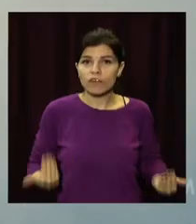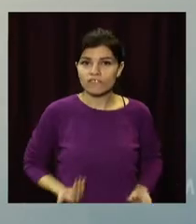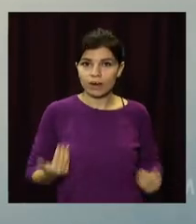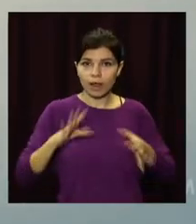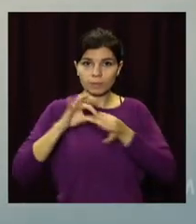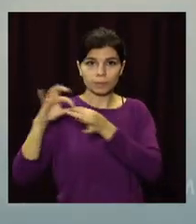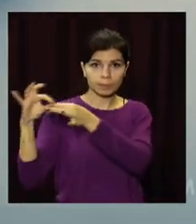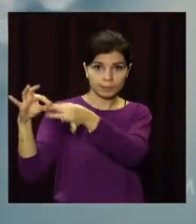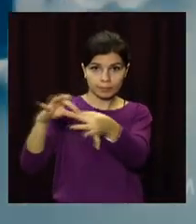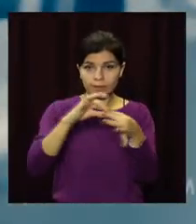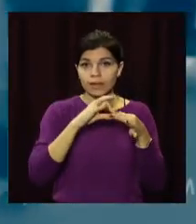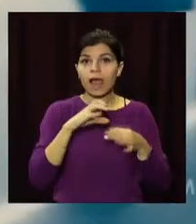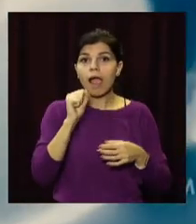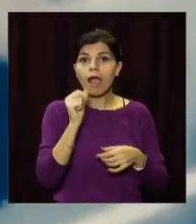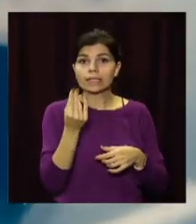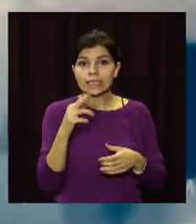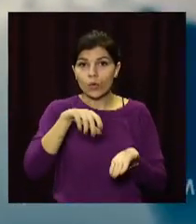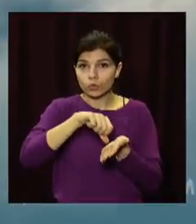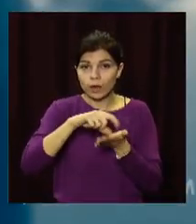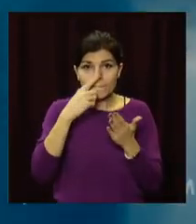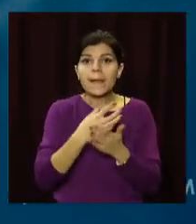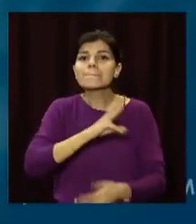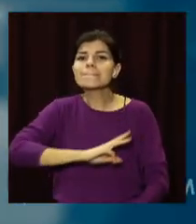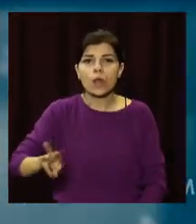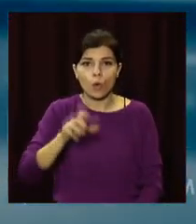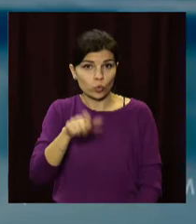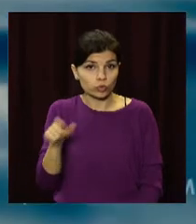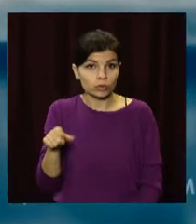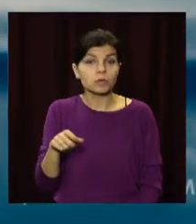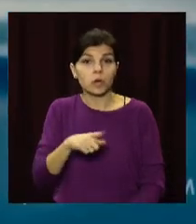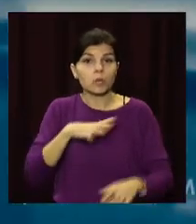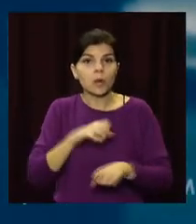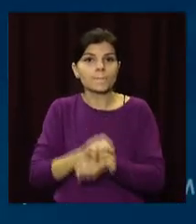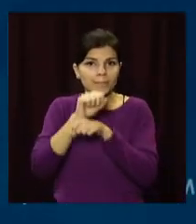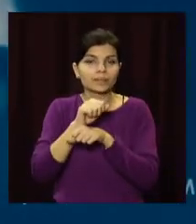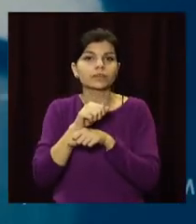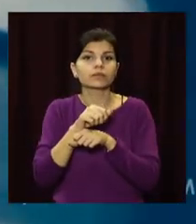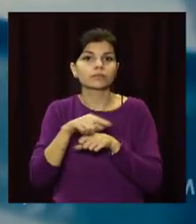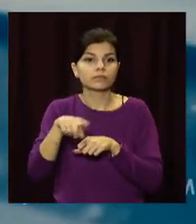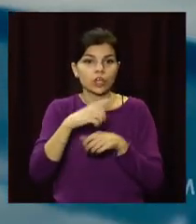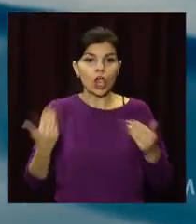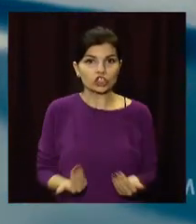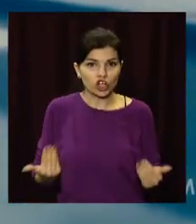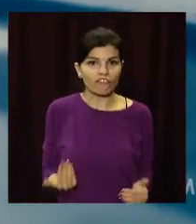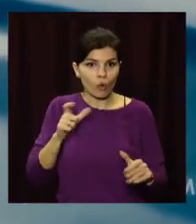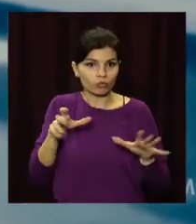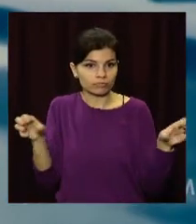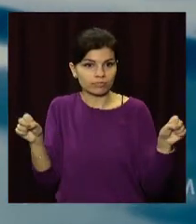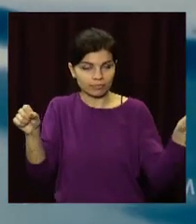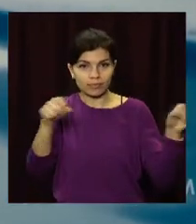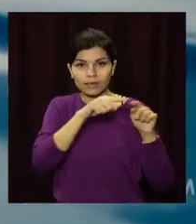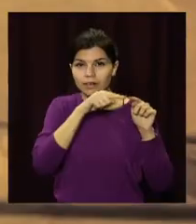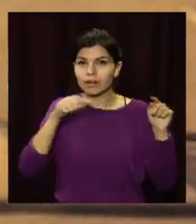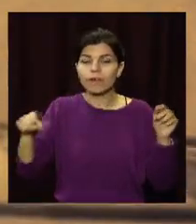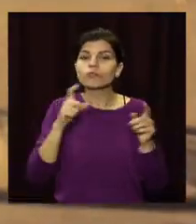організаторів, в акції взяв участь майже мільйон людей. На мітингах у містах, з'єднаних живим ланцюгом, звучали заклики до незалежності.